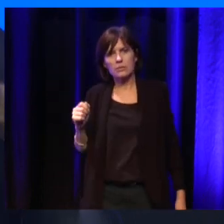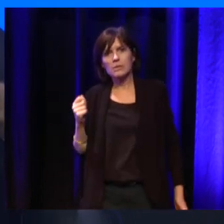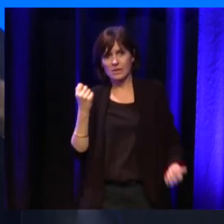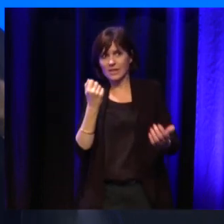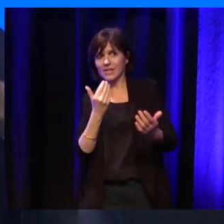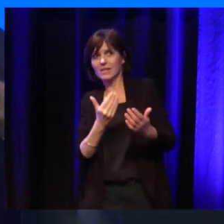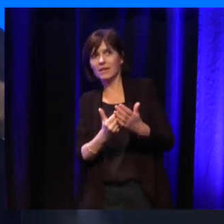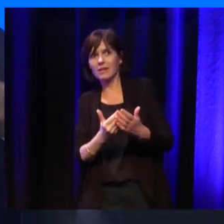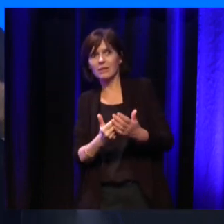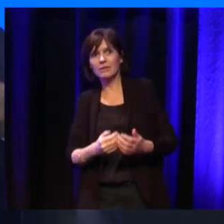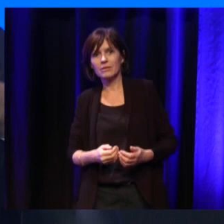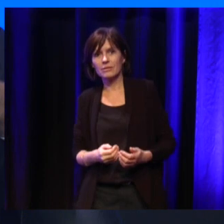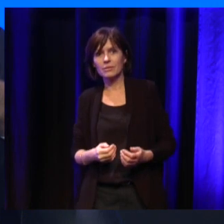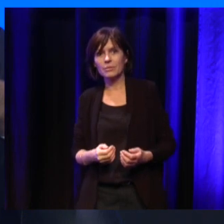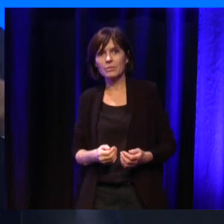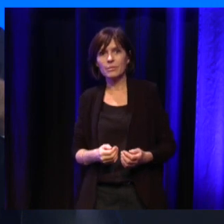effectivement,